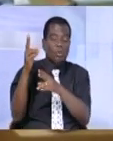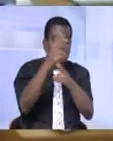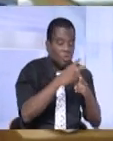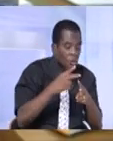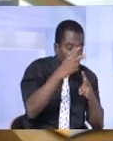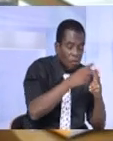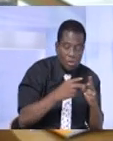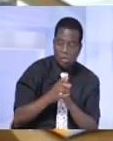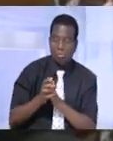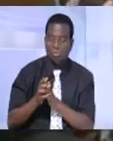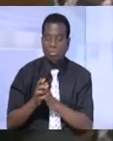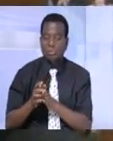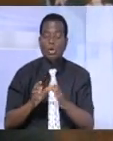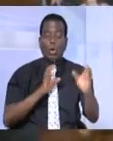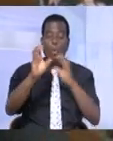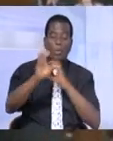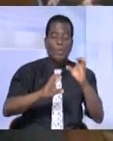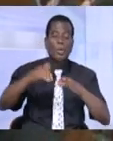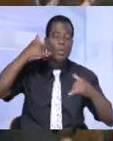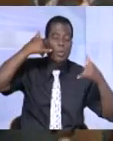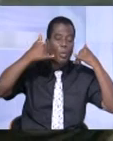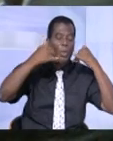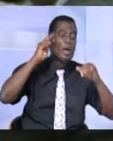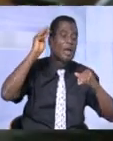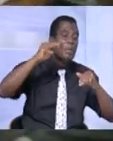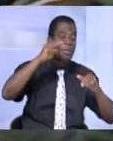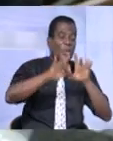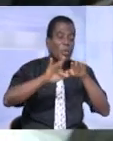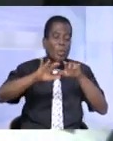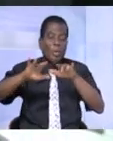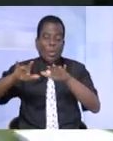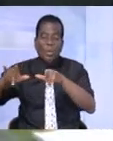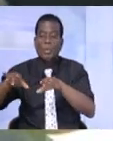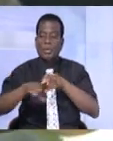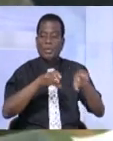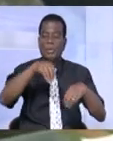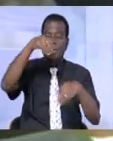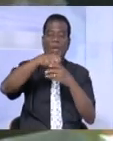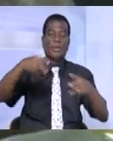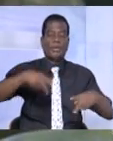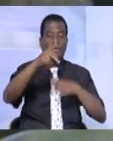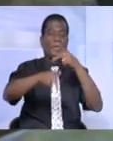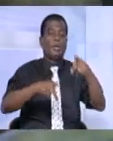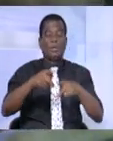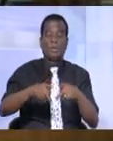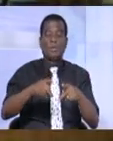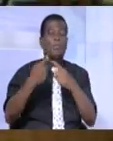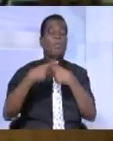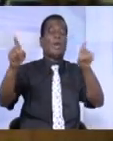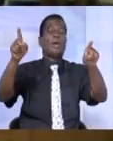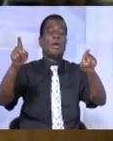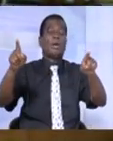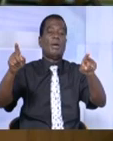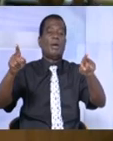téléphoniques, les enregistrements de paroles d'images et de messages électroniques peuvent se faire sans l'avis des populations. Cependant,